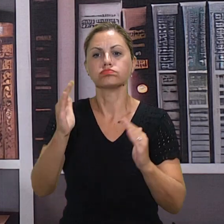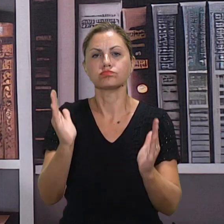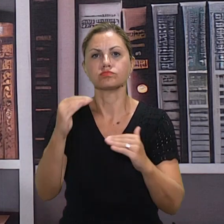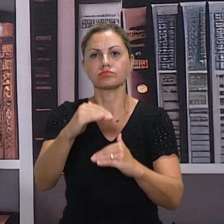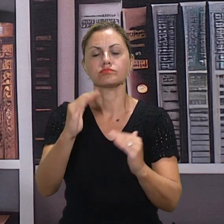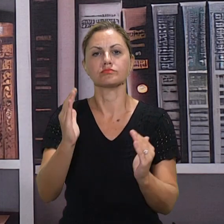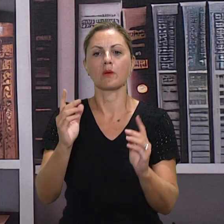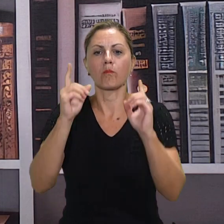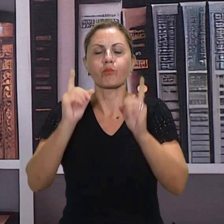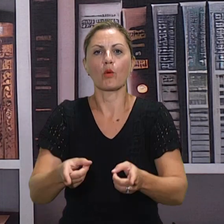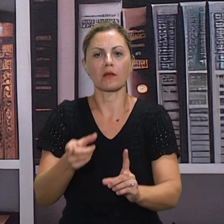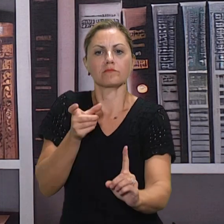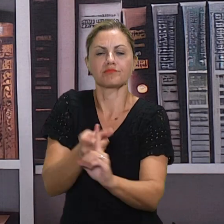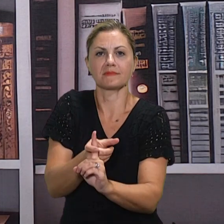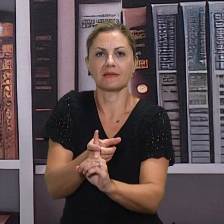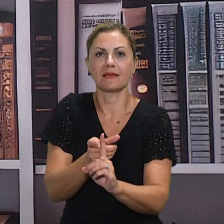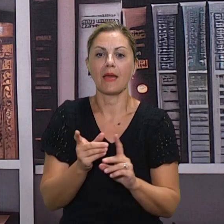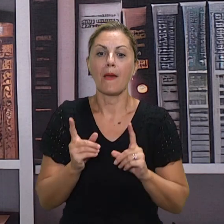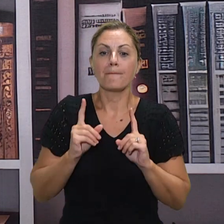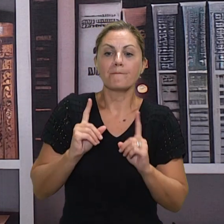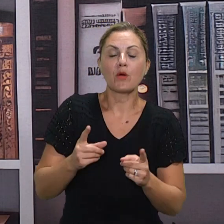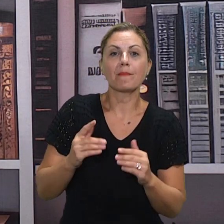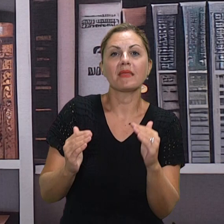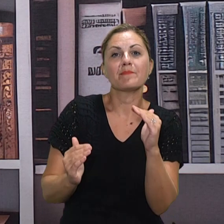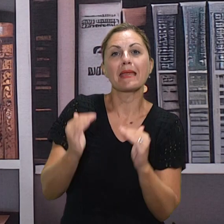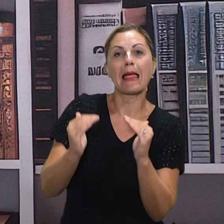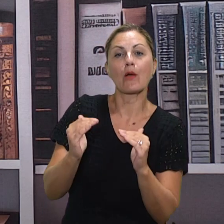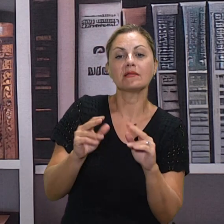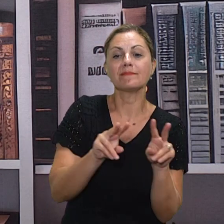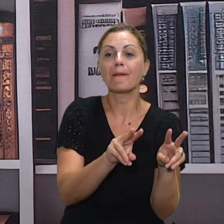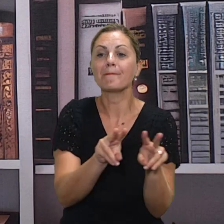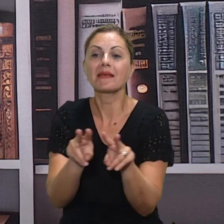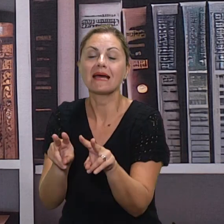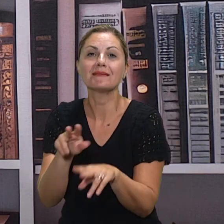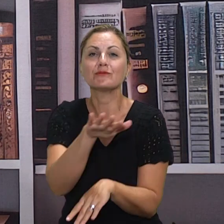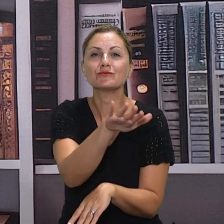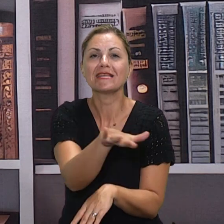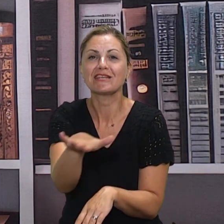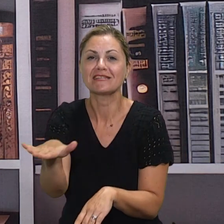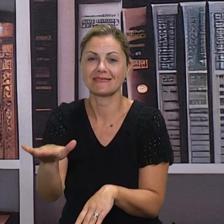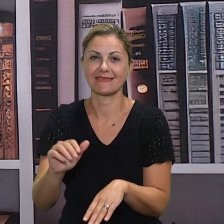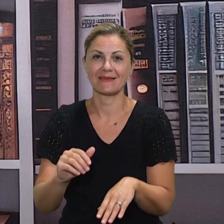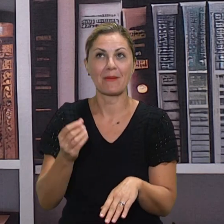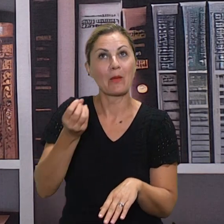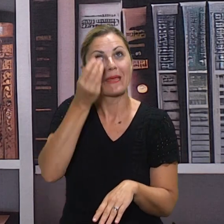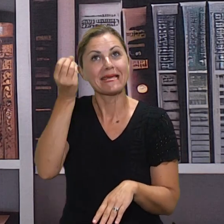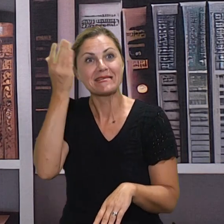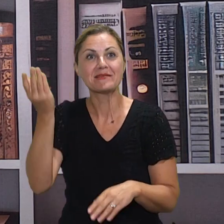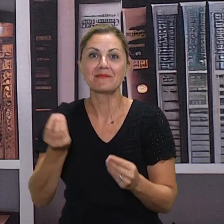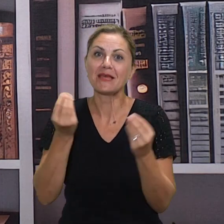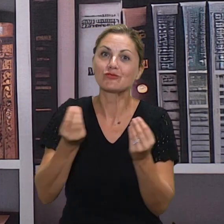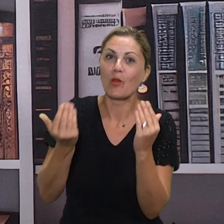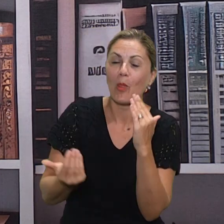generaciji, iskoristiti u novoj. Moramo pratiti njihov ritam, pratiti njihov tempo, izmišljati nešto